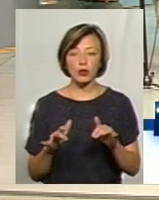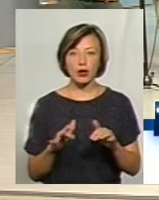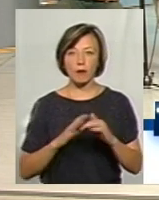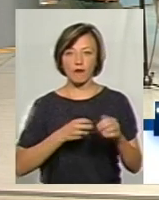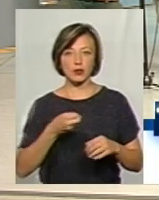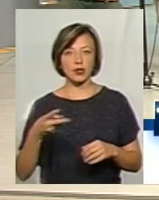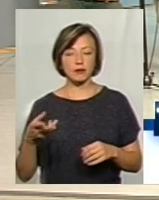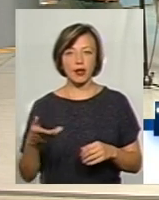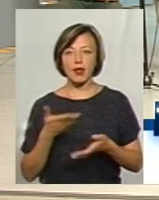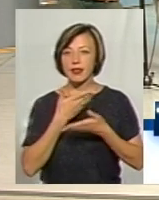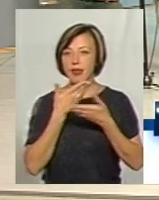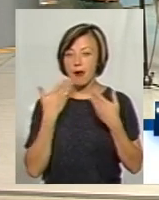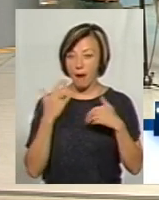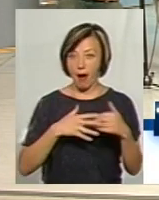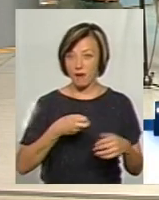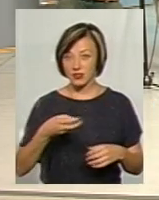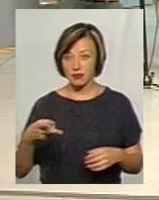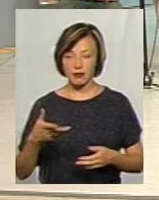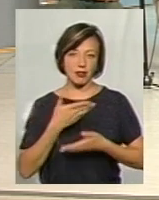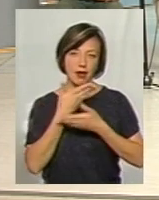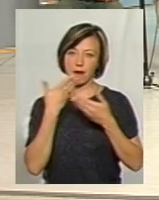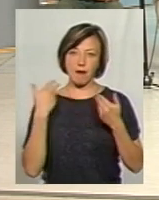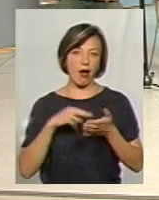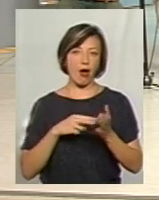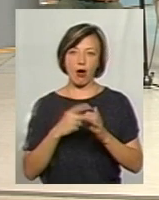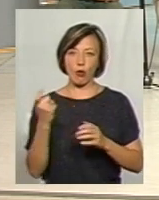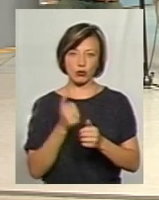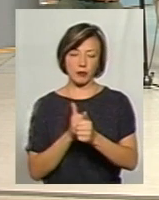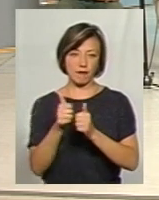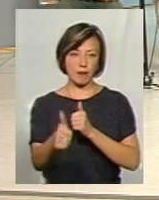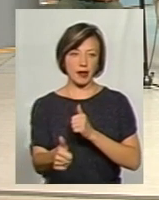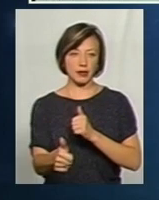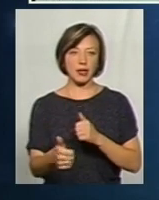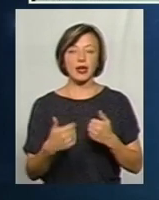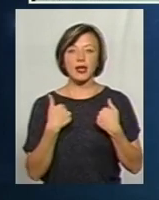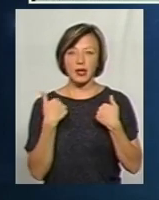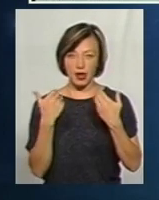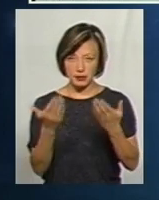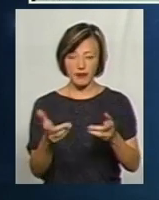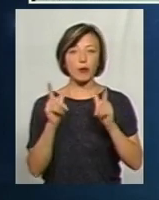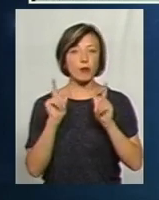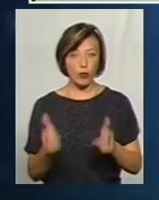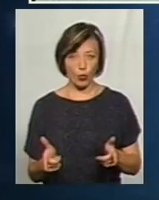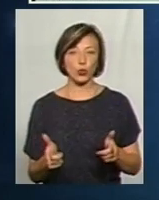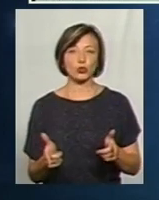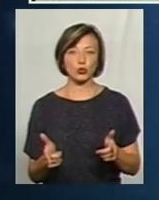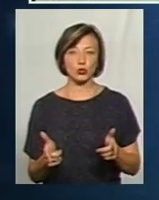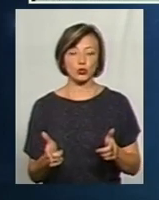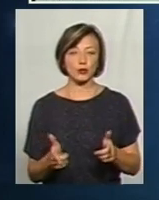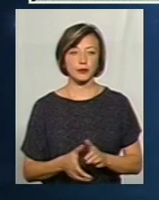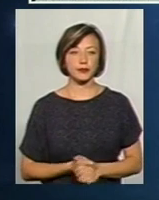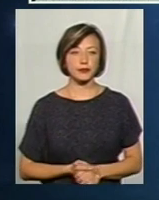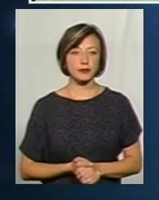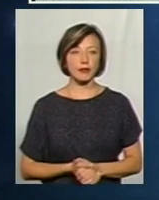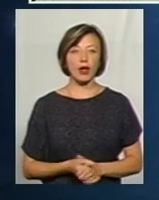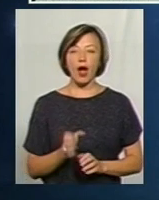Професіоналізм. Нема професіоналізму, нема економіки вперед. І я з вами погоджуюся. Але